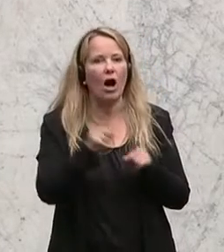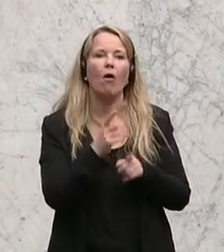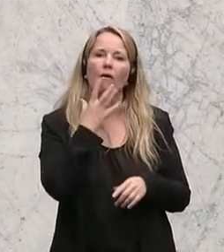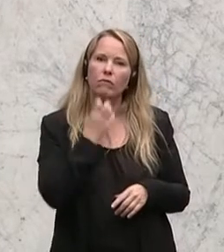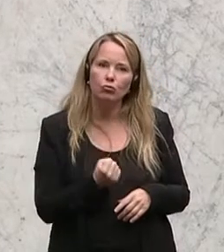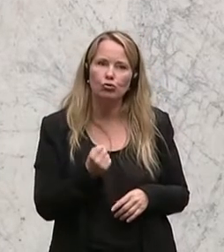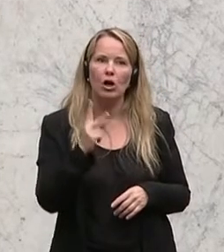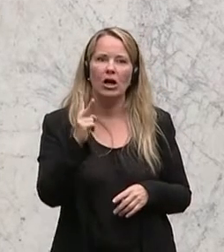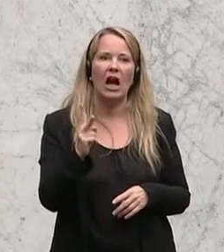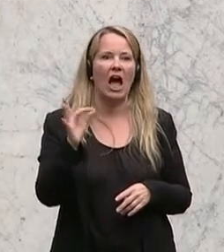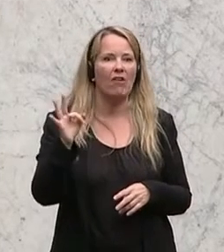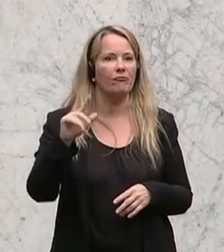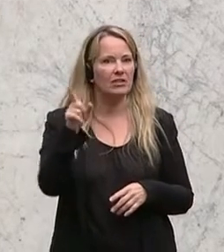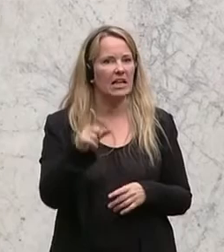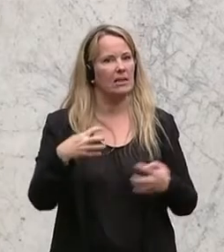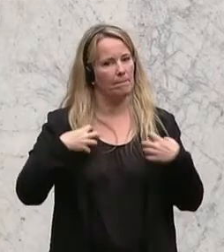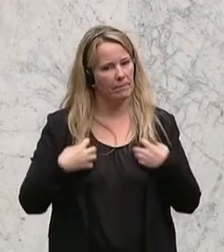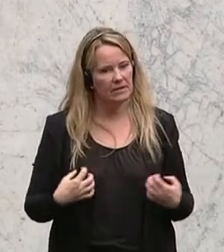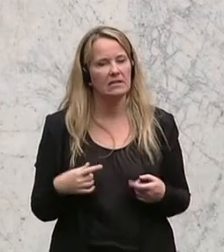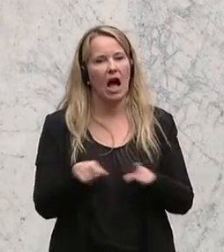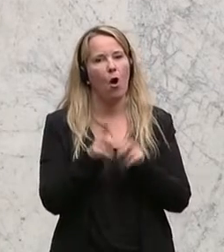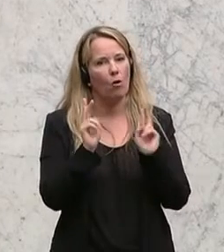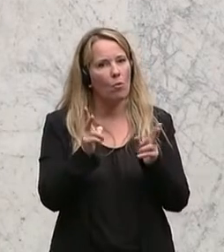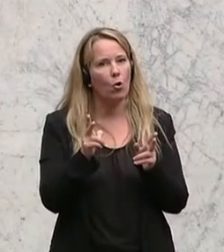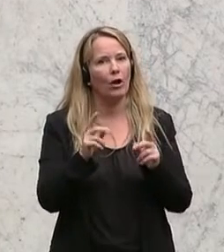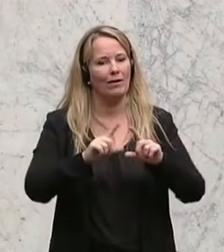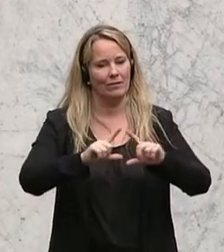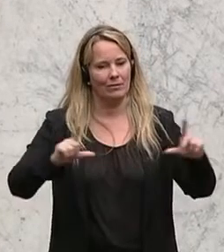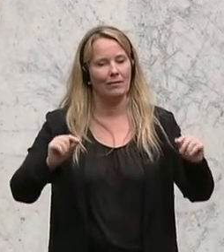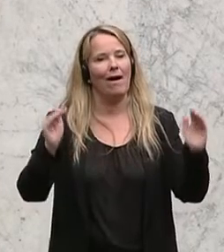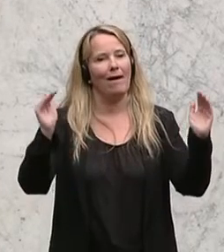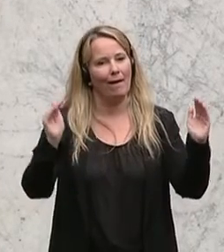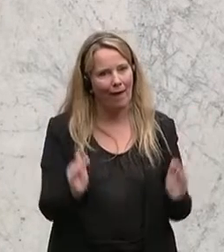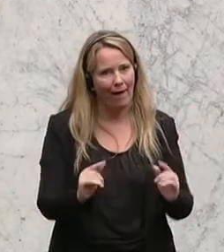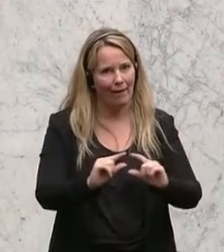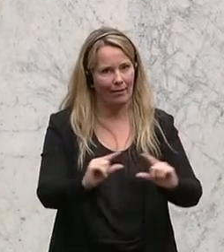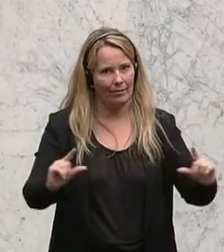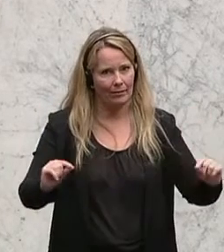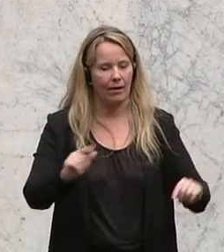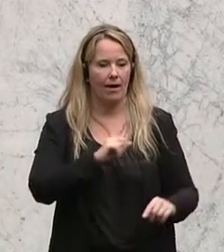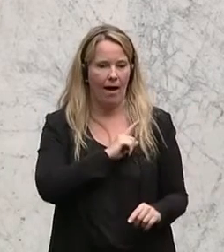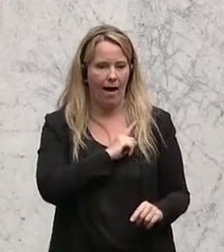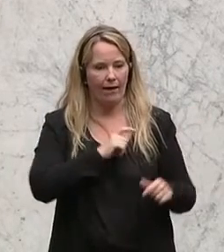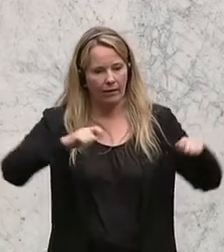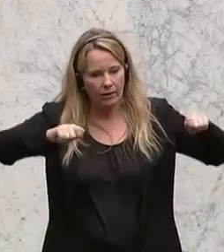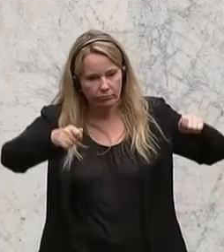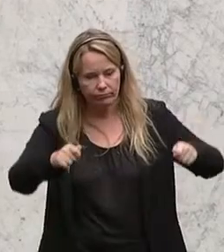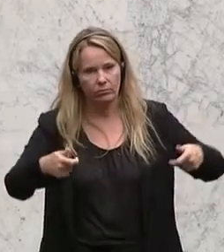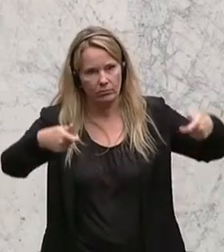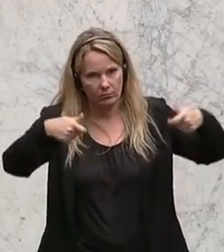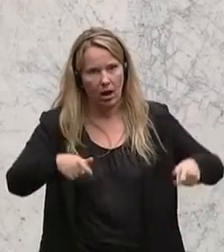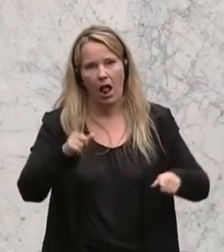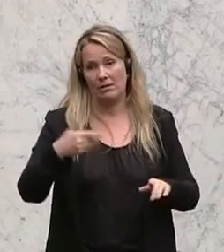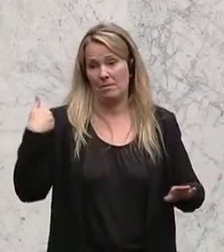Wunsch eines Kfz-Besitzers auch möglich ist, eine kleinere Kennzeichentafel zu erhalten und am eigenen Kfz anzubringen,